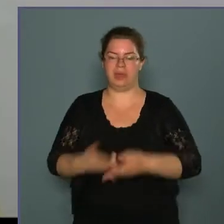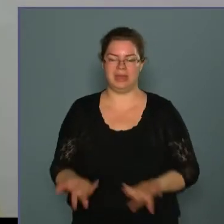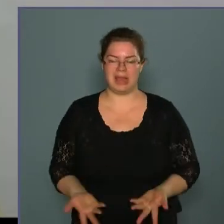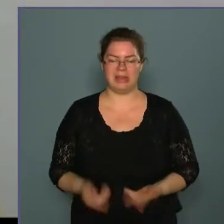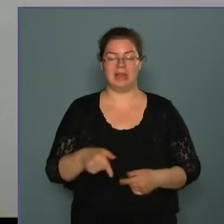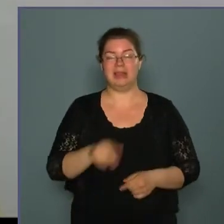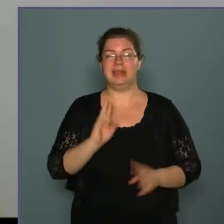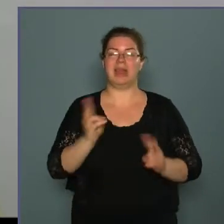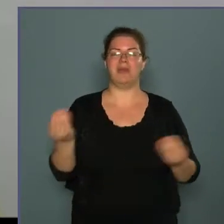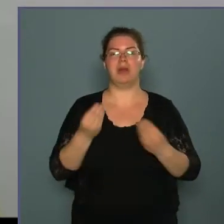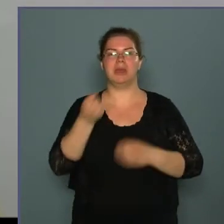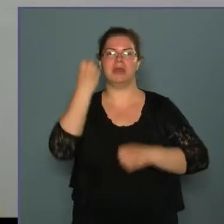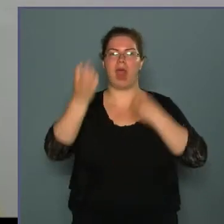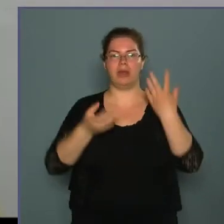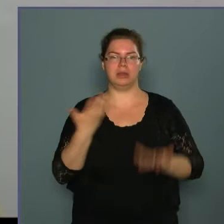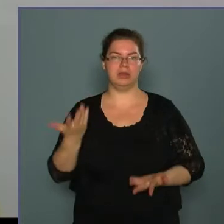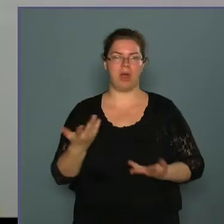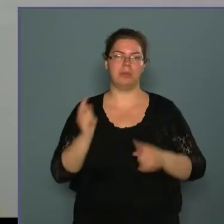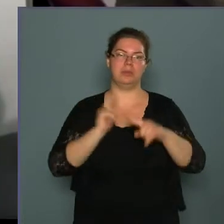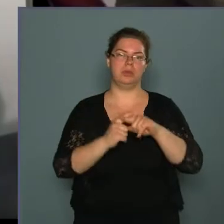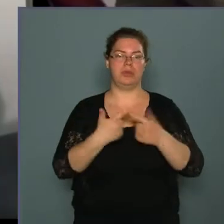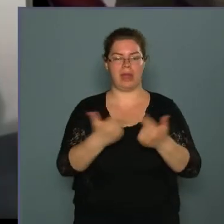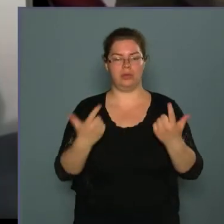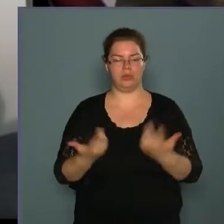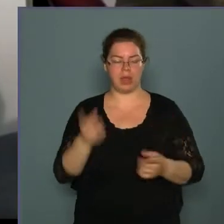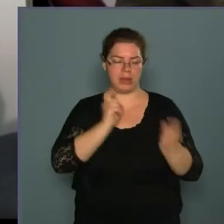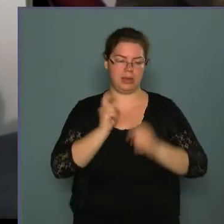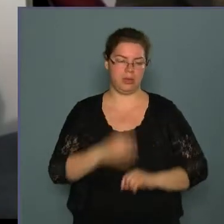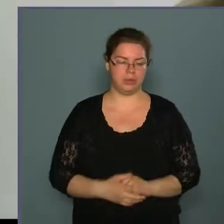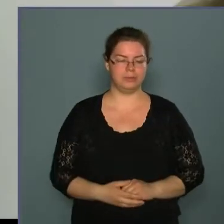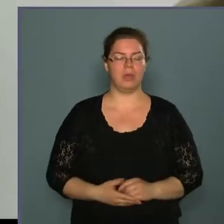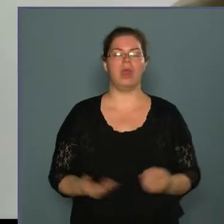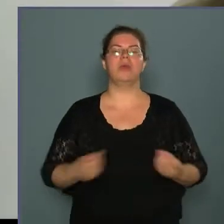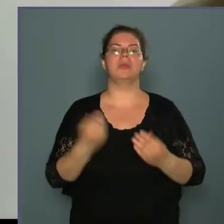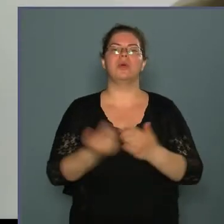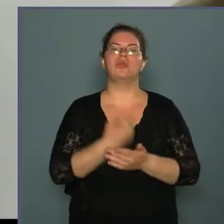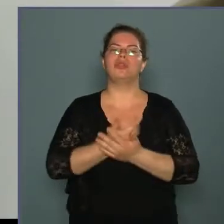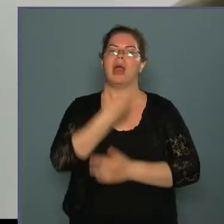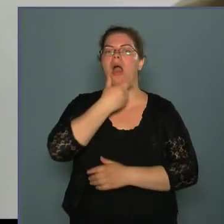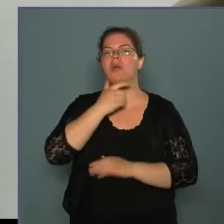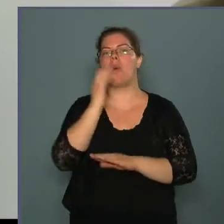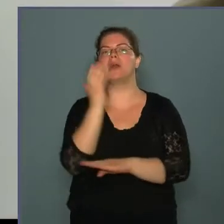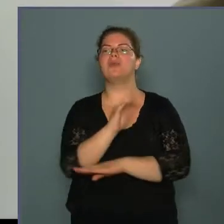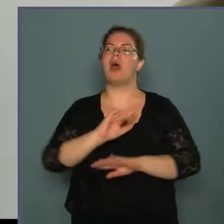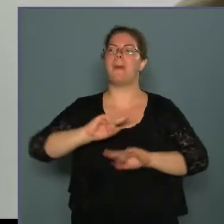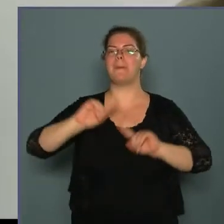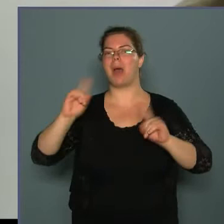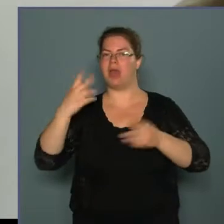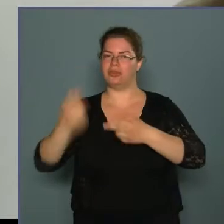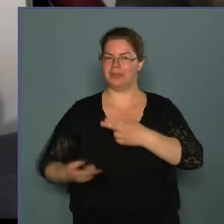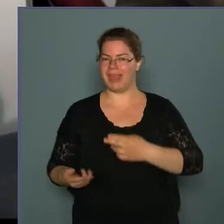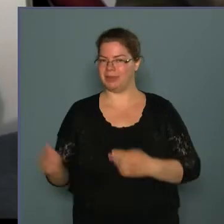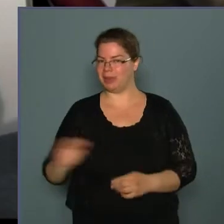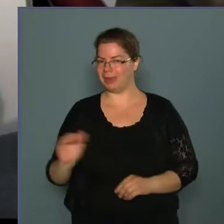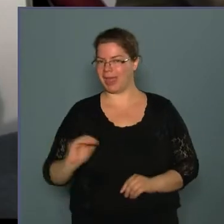kreatívan valami fajta plusz lehetőséget kifundálni. És műzseg a korfa másik végén a kicsik házatáján?